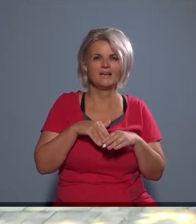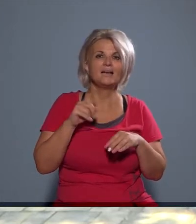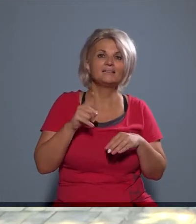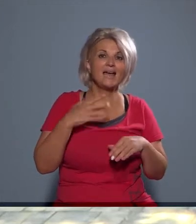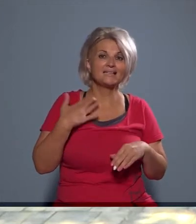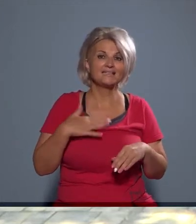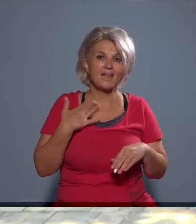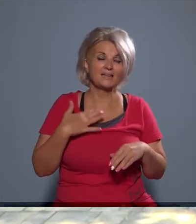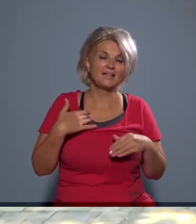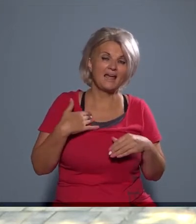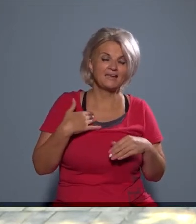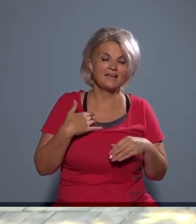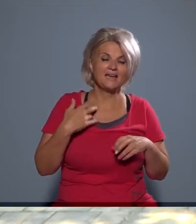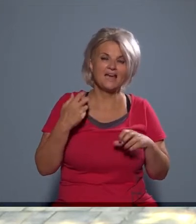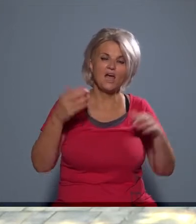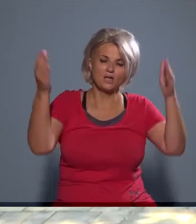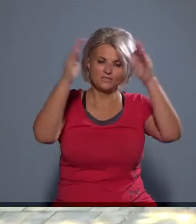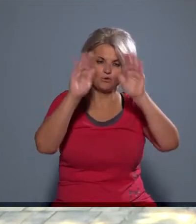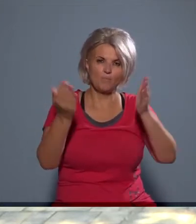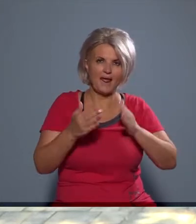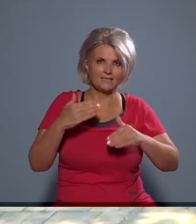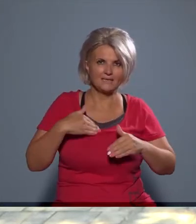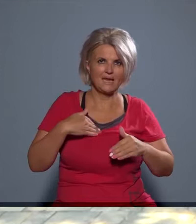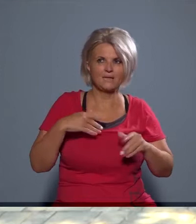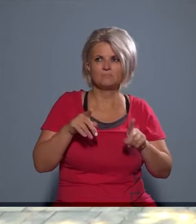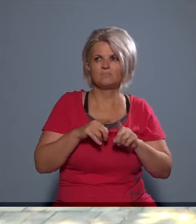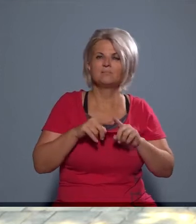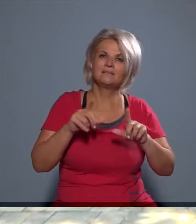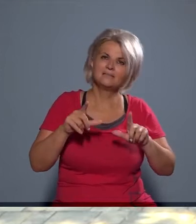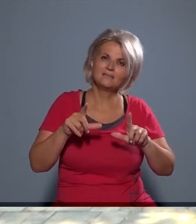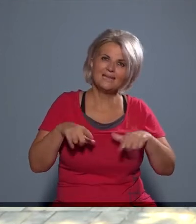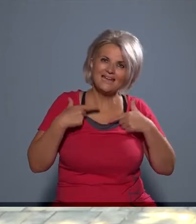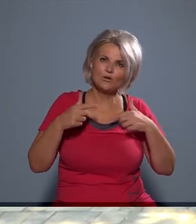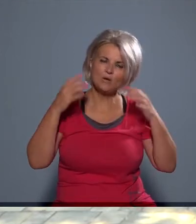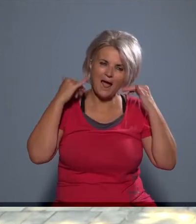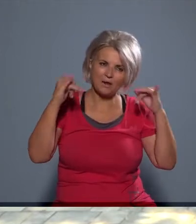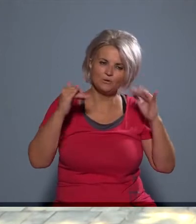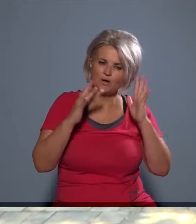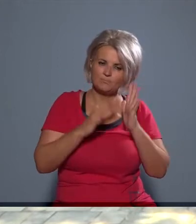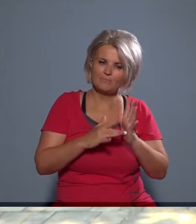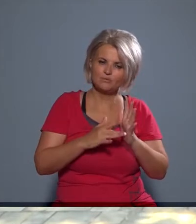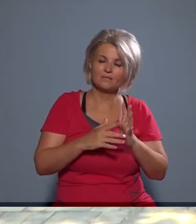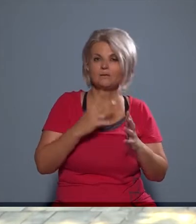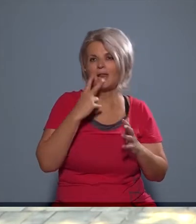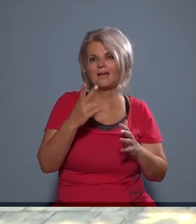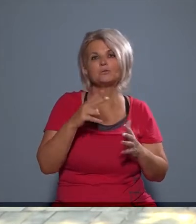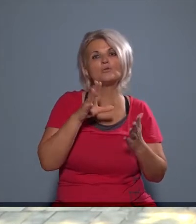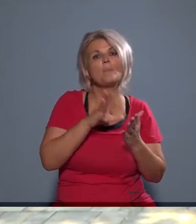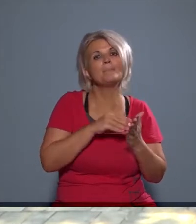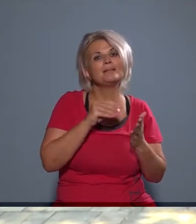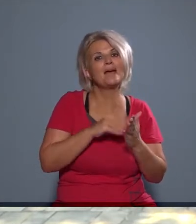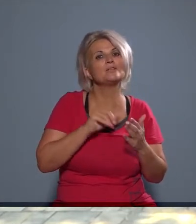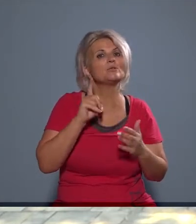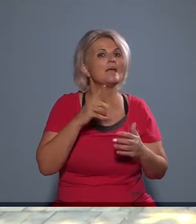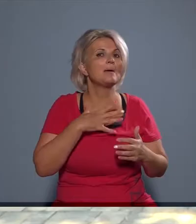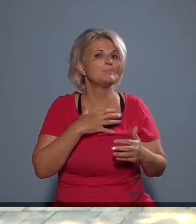de egyáltalán szeretek szobrázként élő állatokat úgy megfogalmazni, hogy az látszódjon,